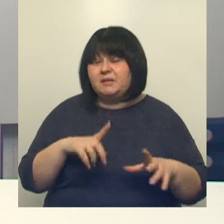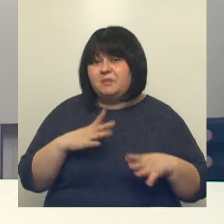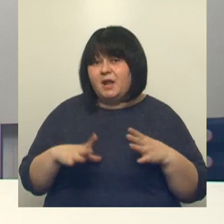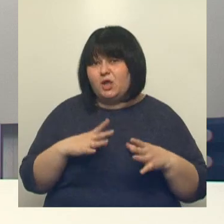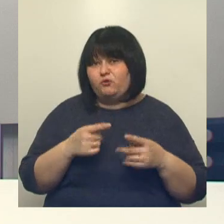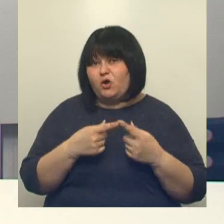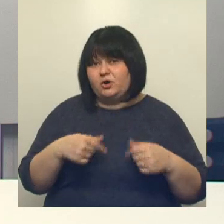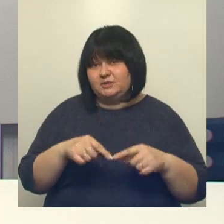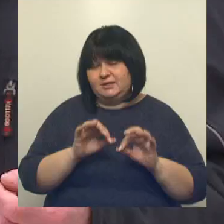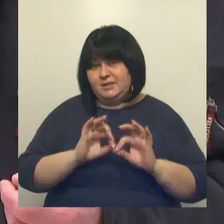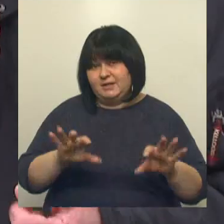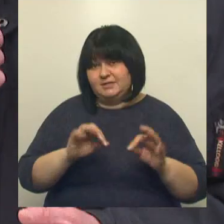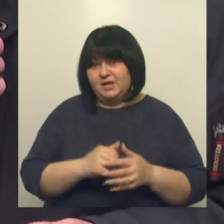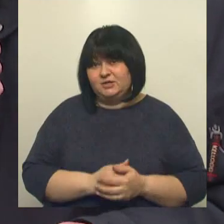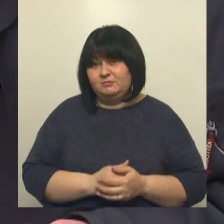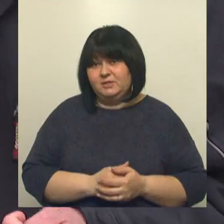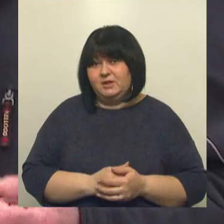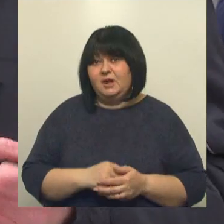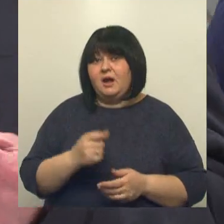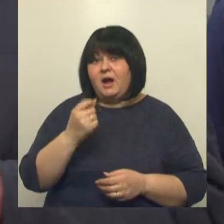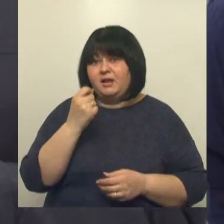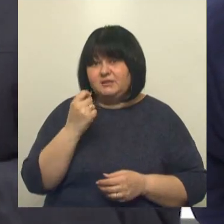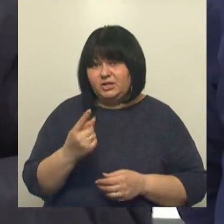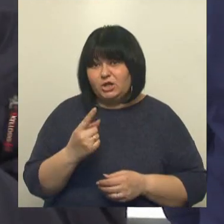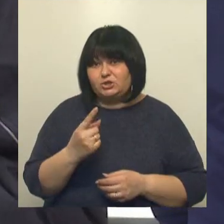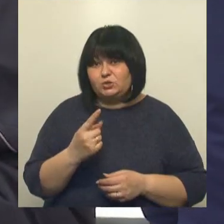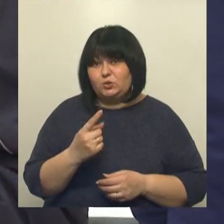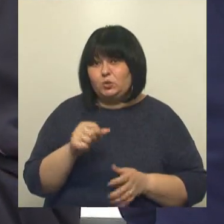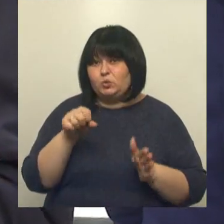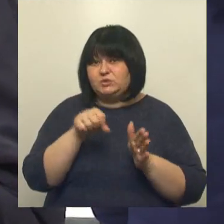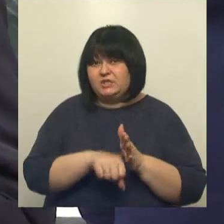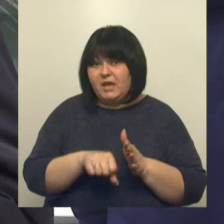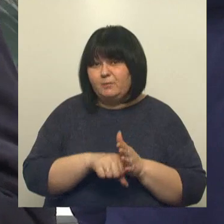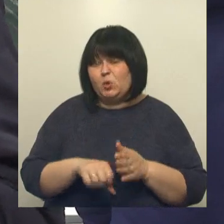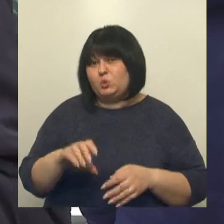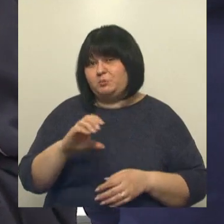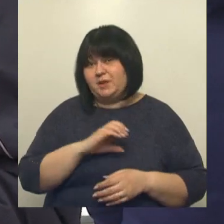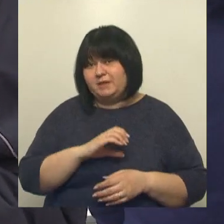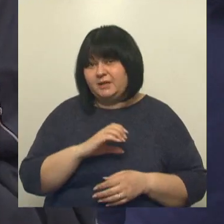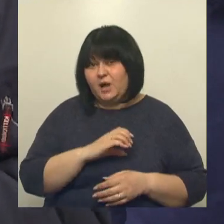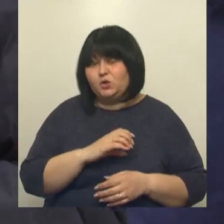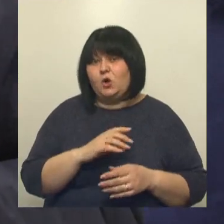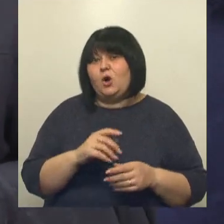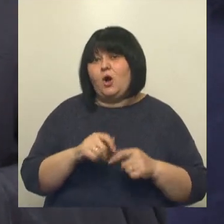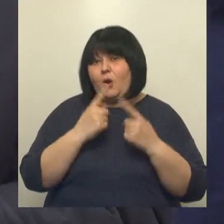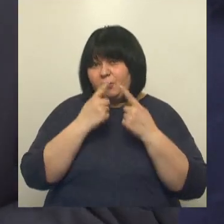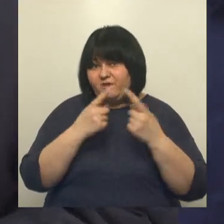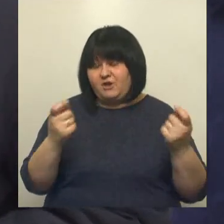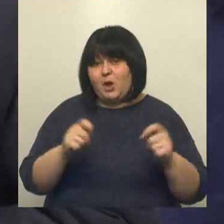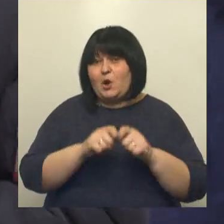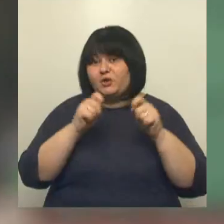Богдан Ирисланов. 11-ю зимнюю спартакиаду объявляю